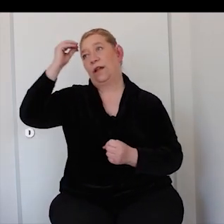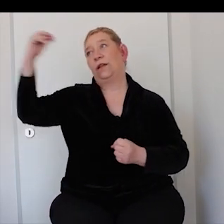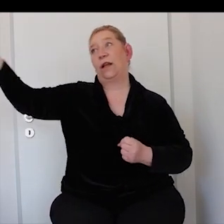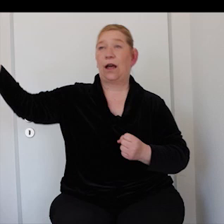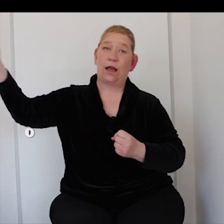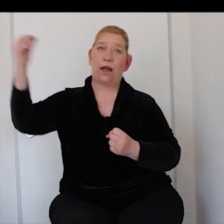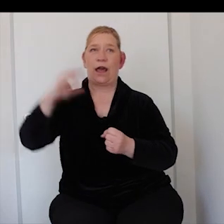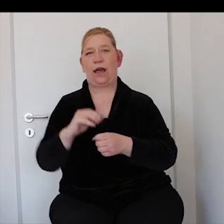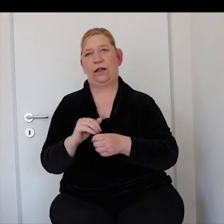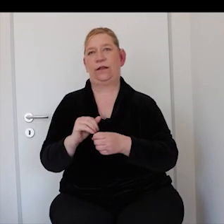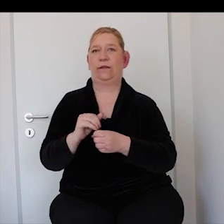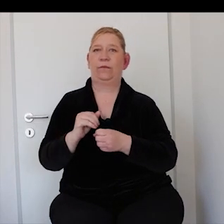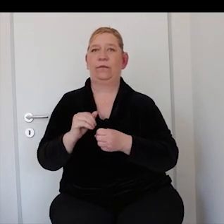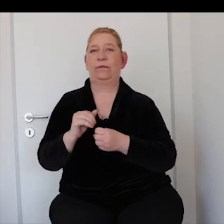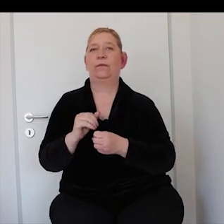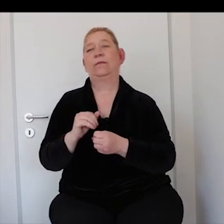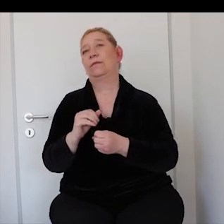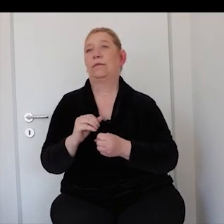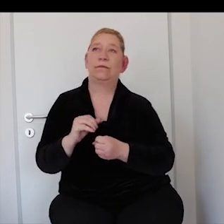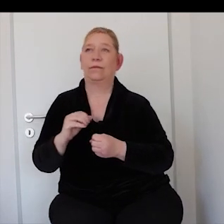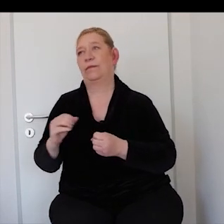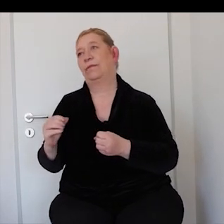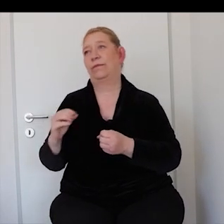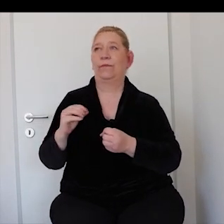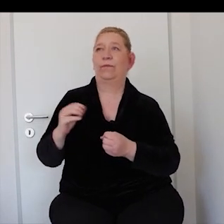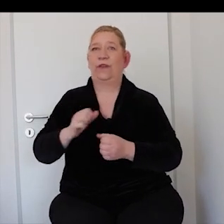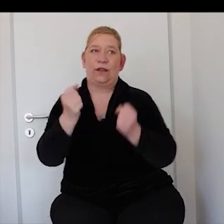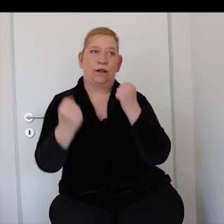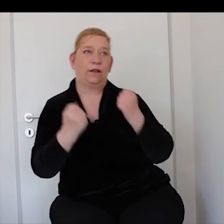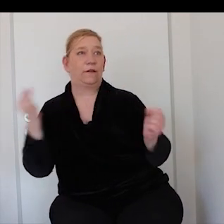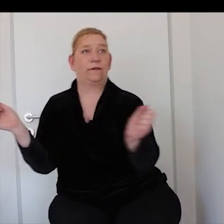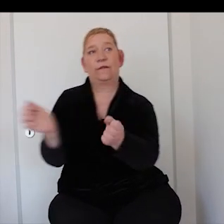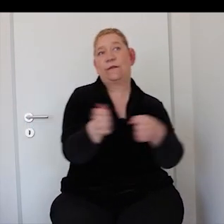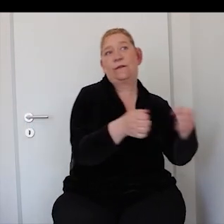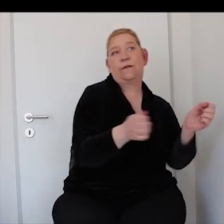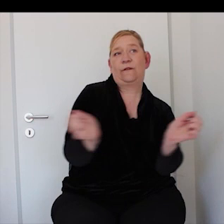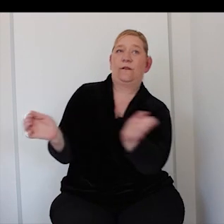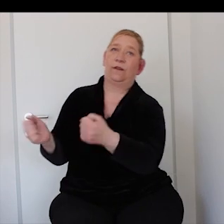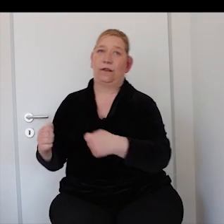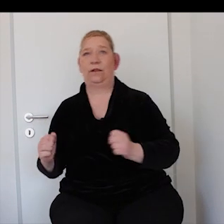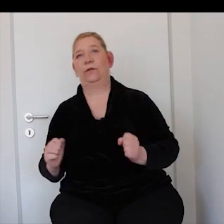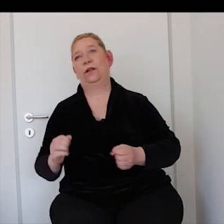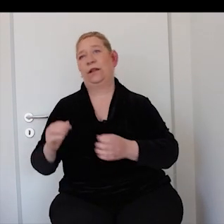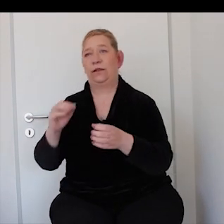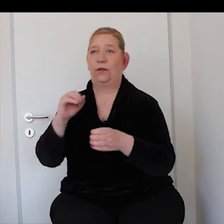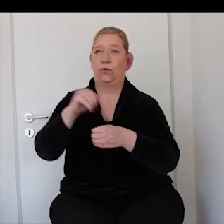viel Voneinander lernen Etwas bewegen